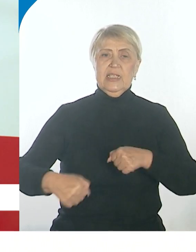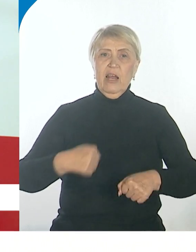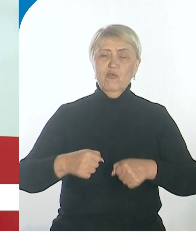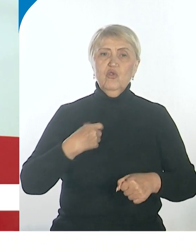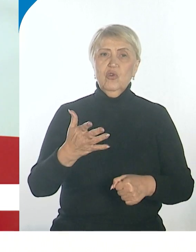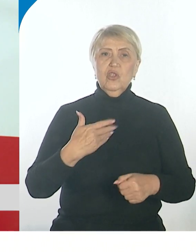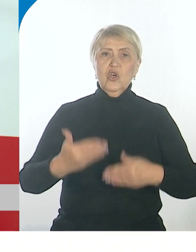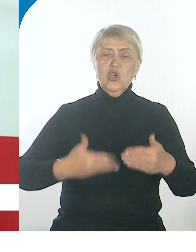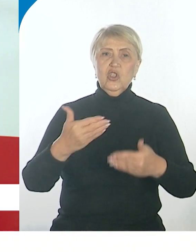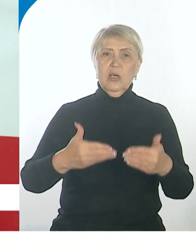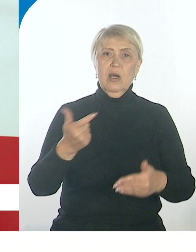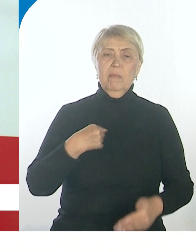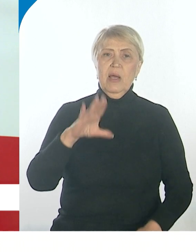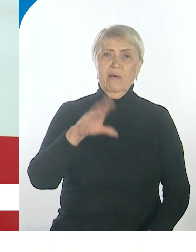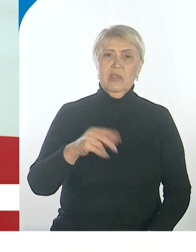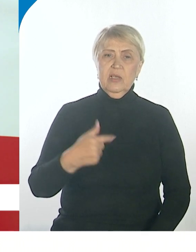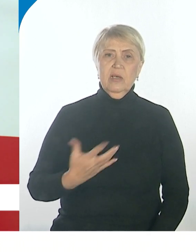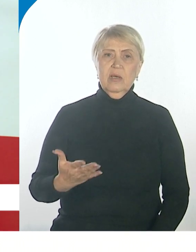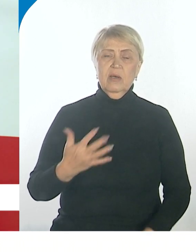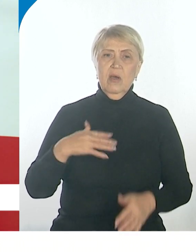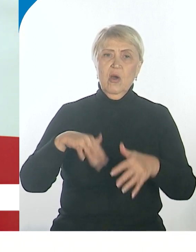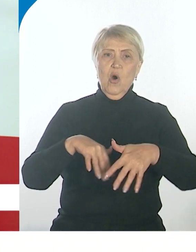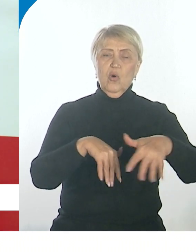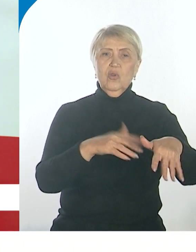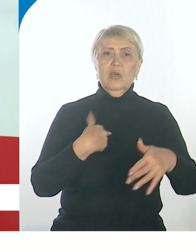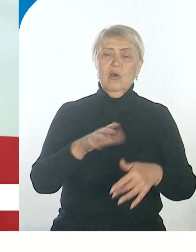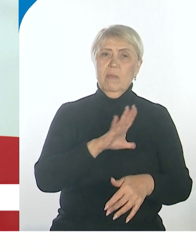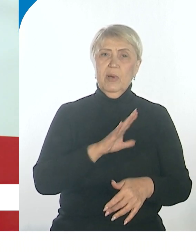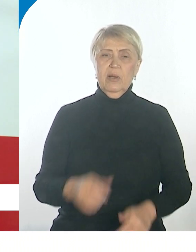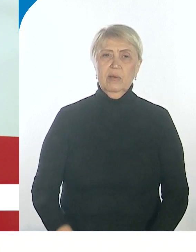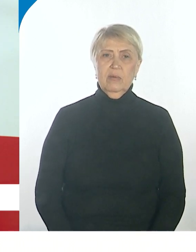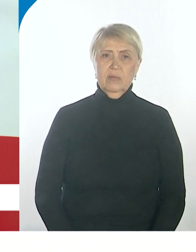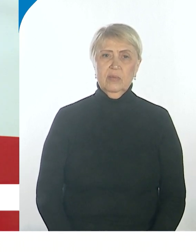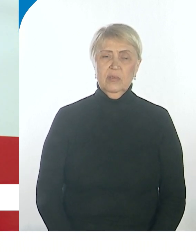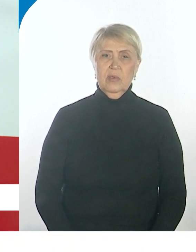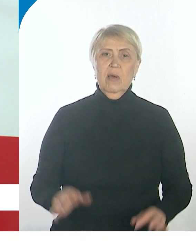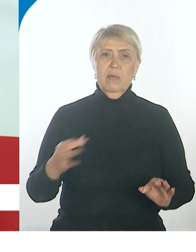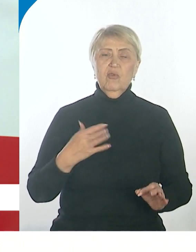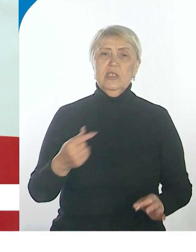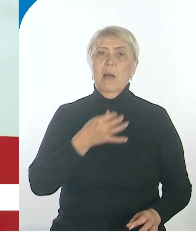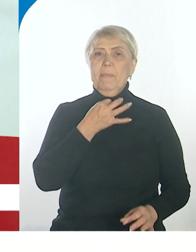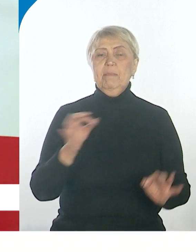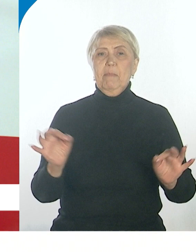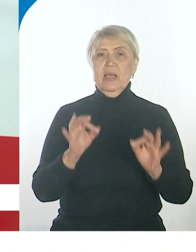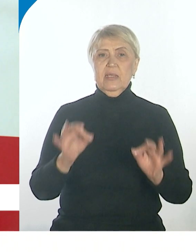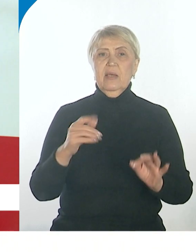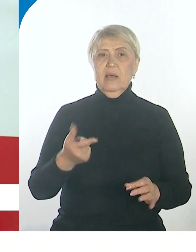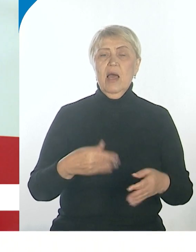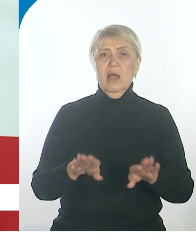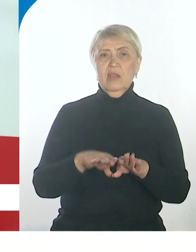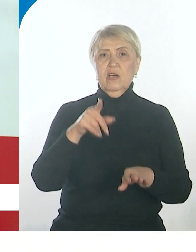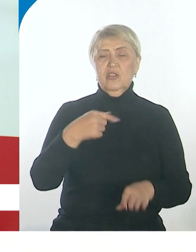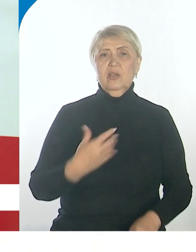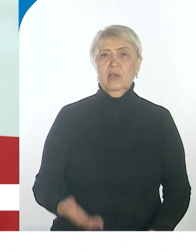То есть мы всей роты шагали под песню «Катюша». Также